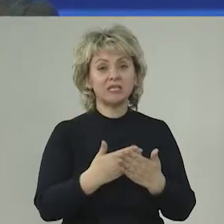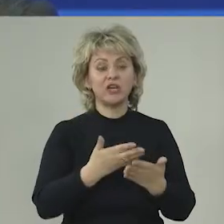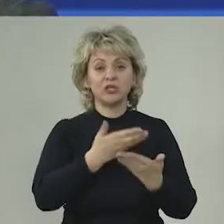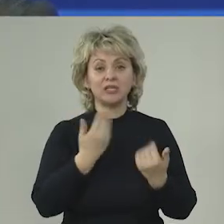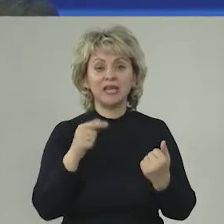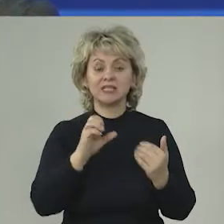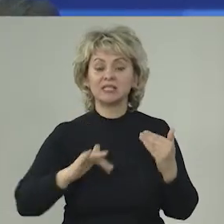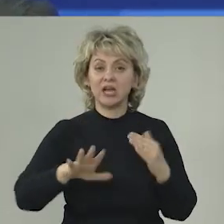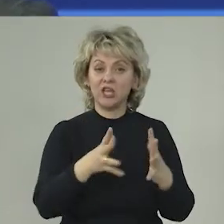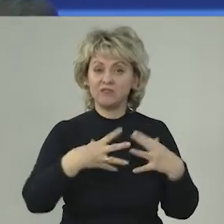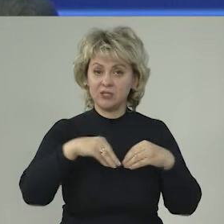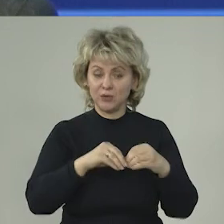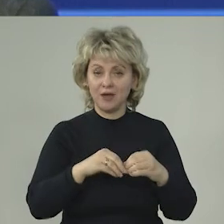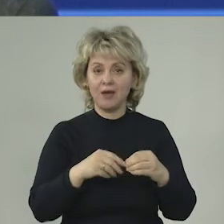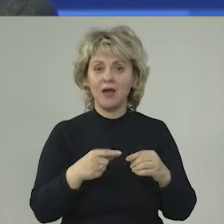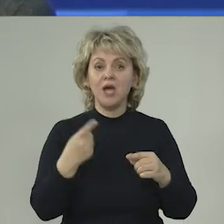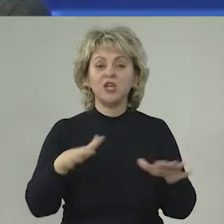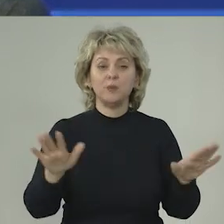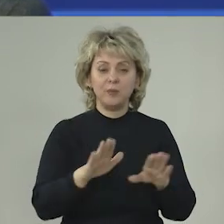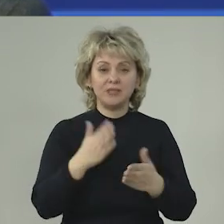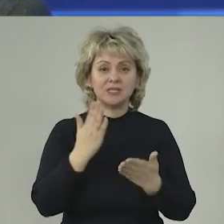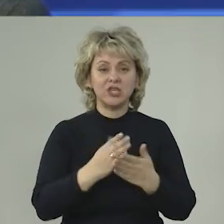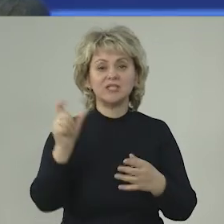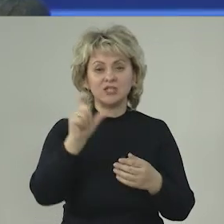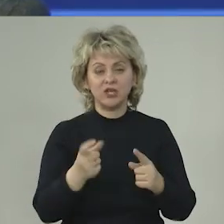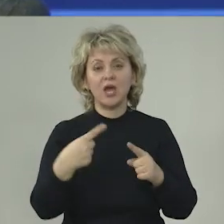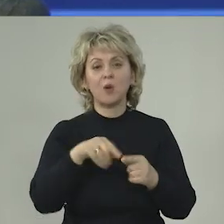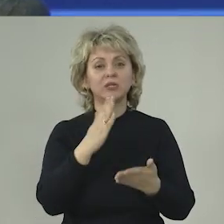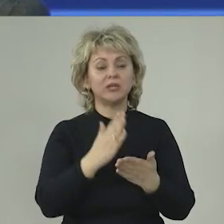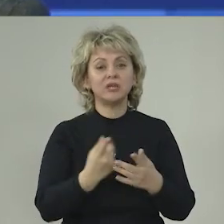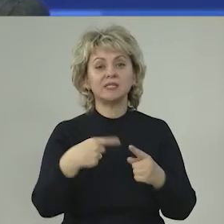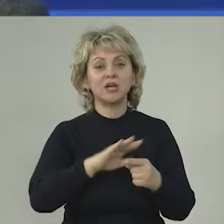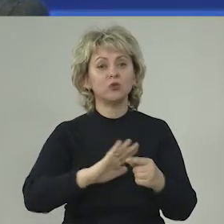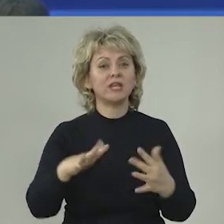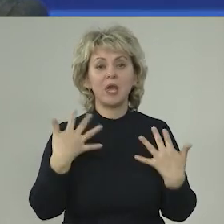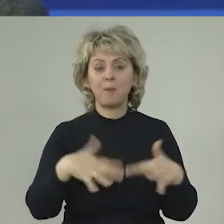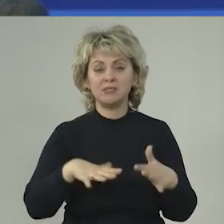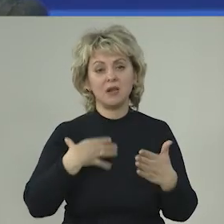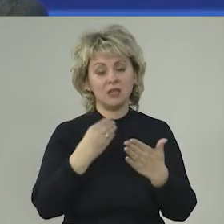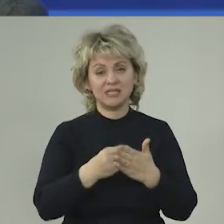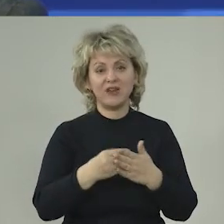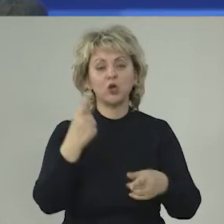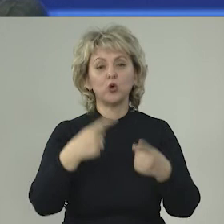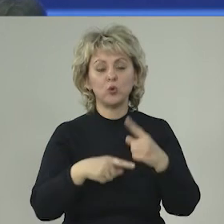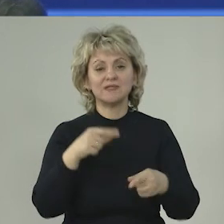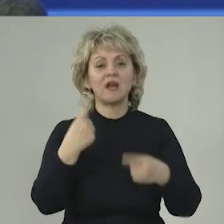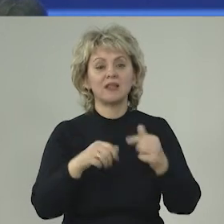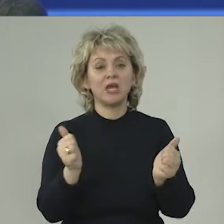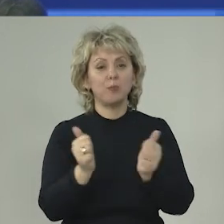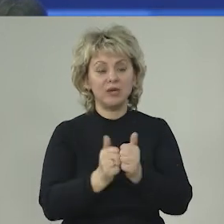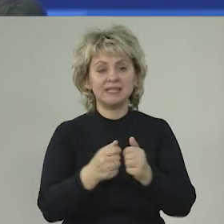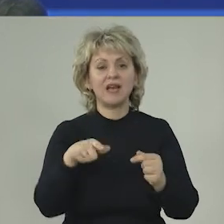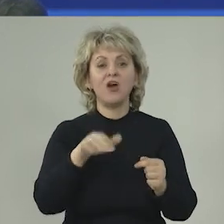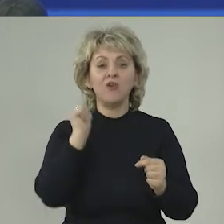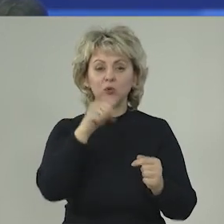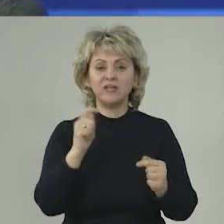наверное, нет на стране семьи, и песни такие есть, и стихи об этом есть, которые бы не потеряли своих родственников, родных и